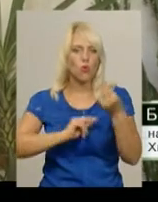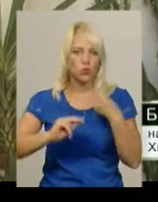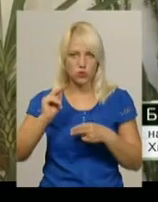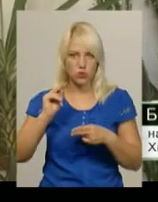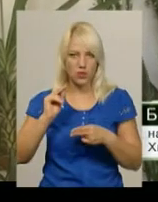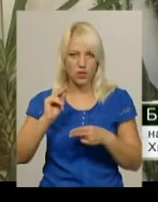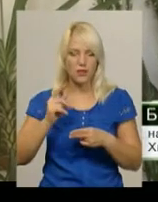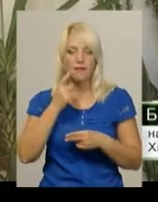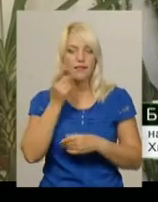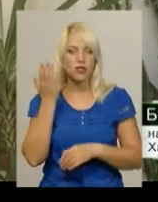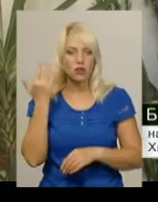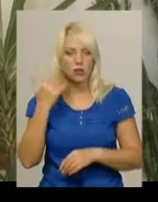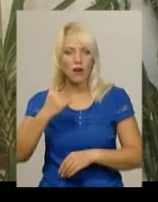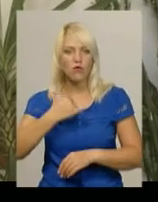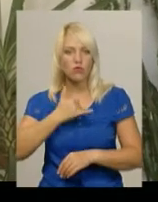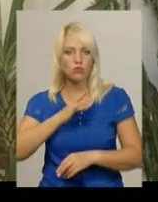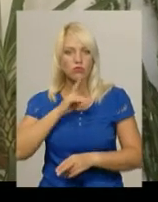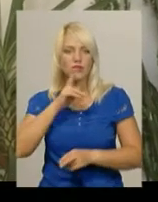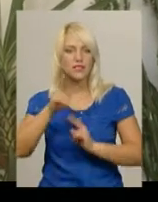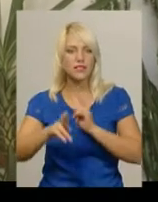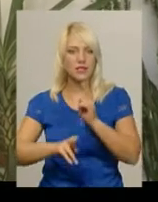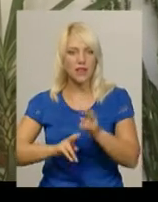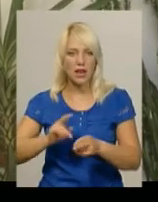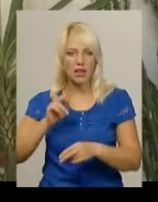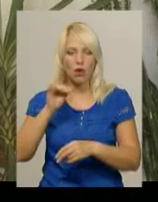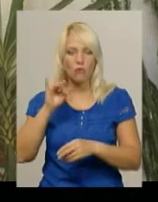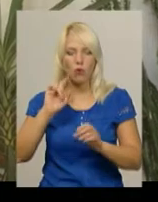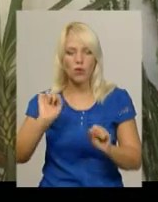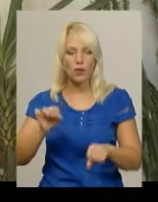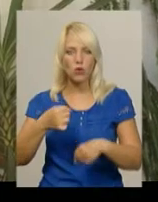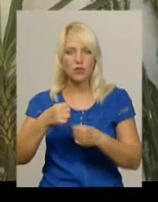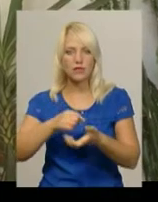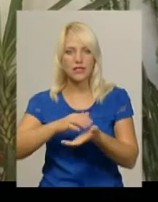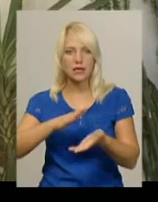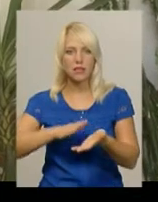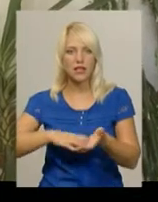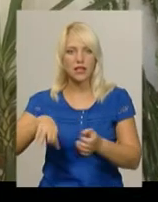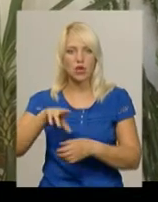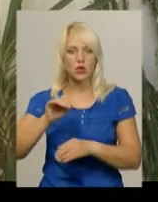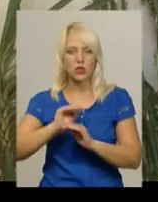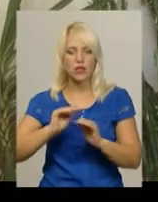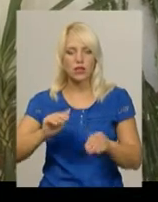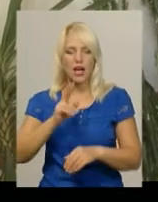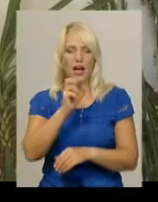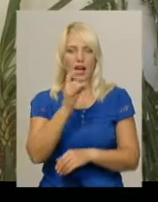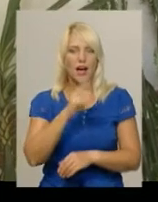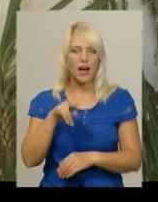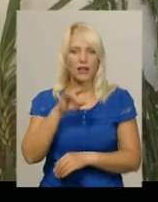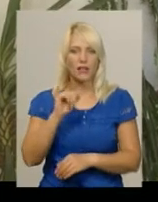Нещодавно в нас були такі скарги про неможливість записатися до дитячого кардіоревматолога.